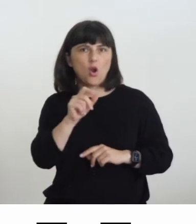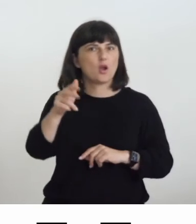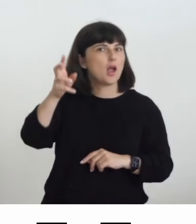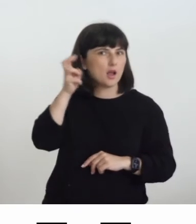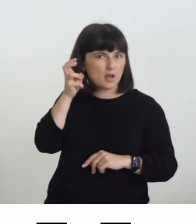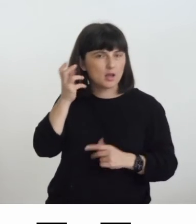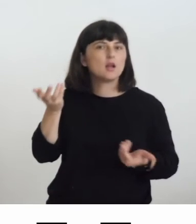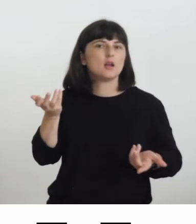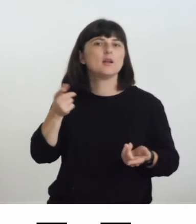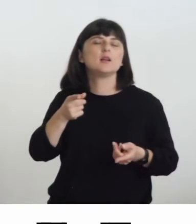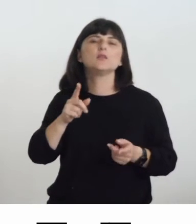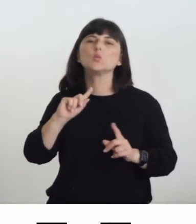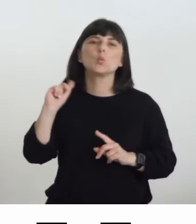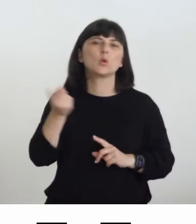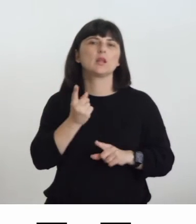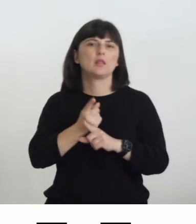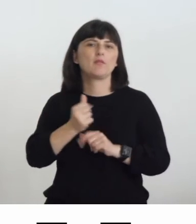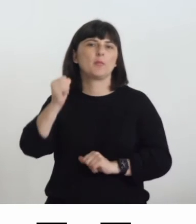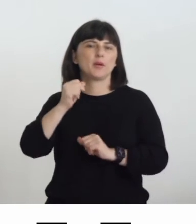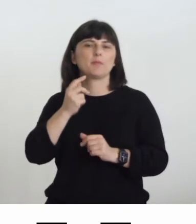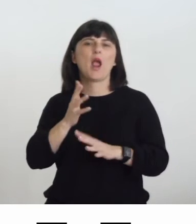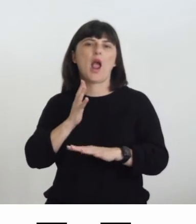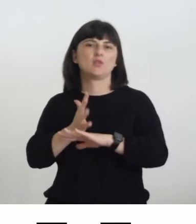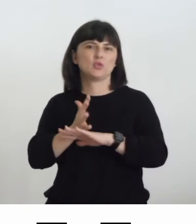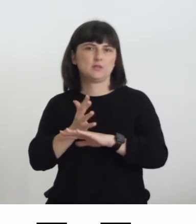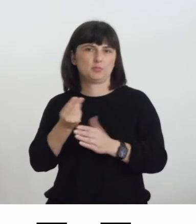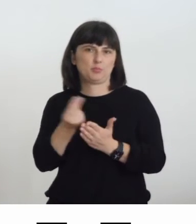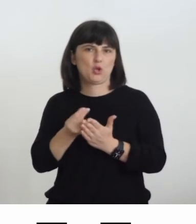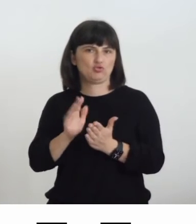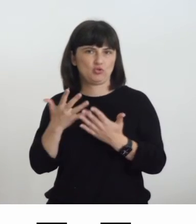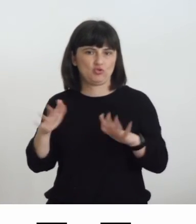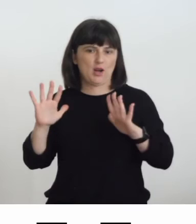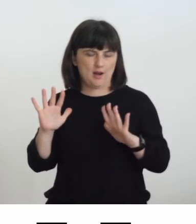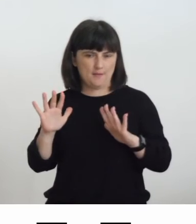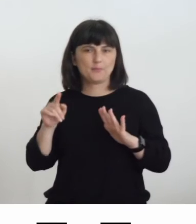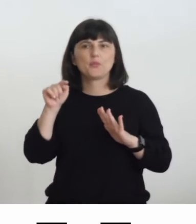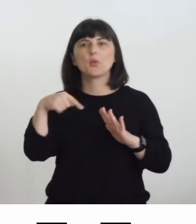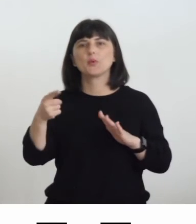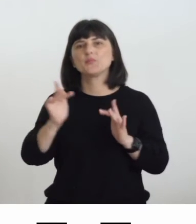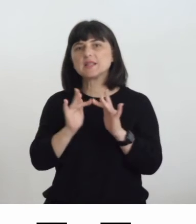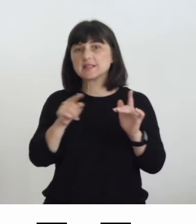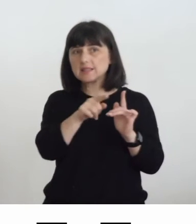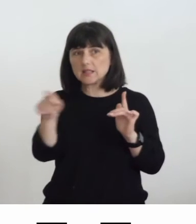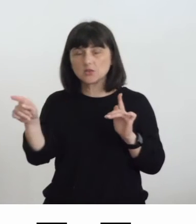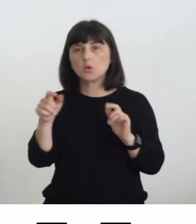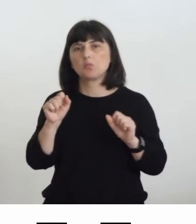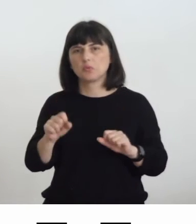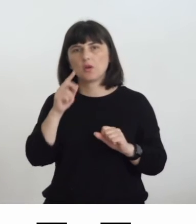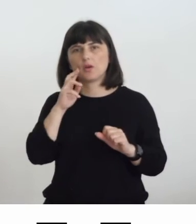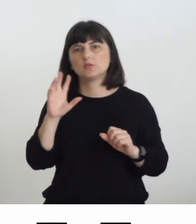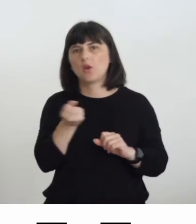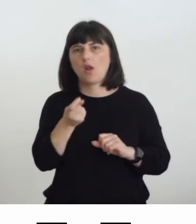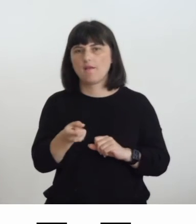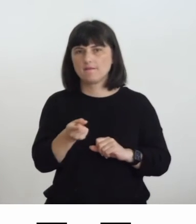progettati in maniera accessibile infine il sito nel quale potete trovare